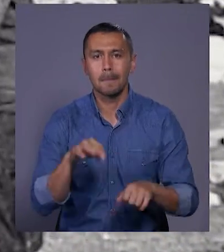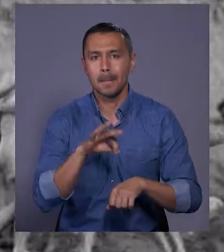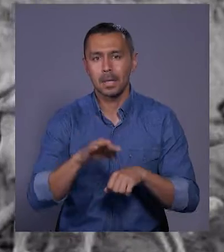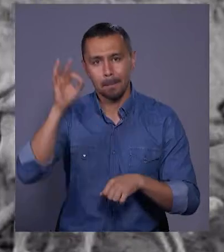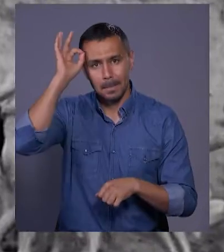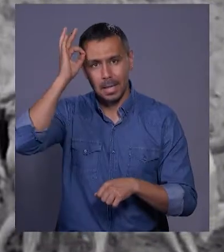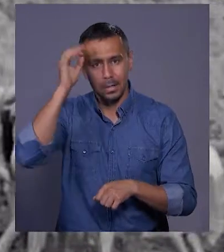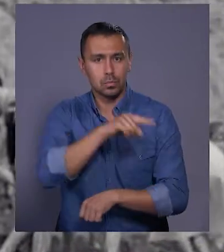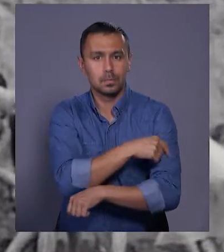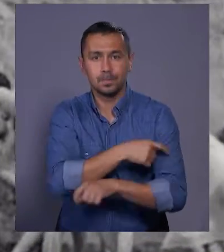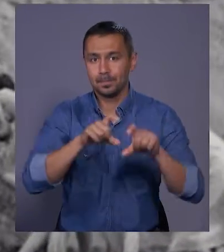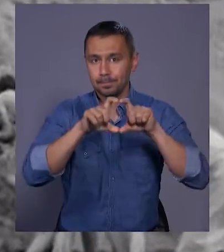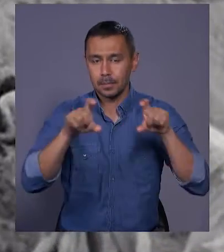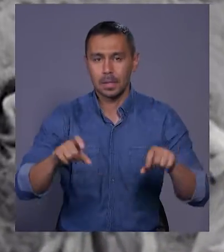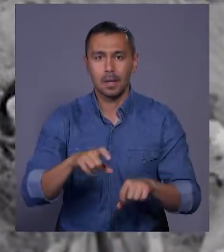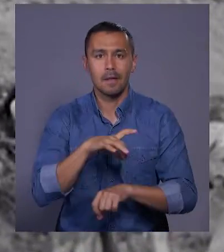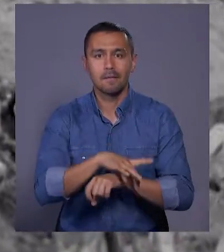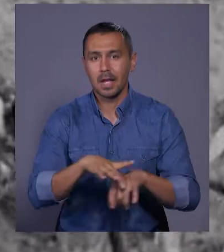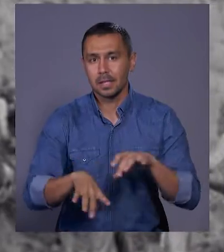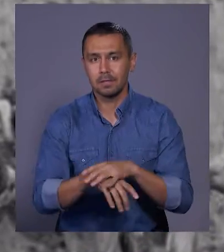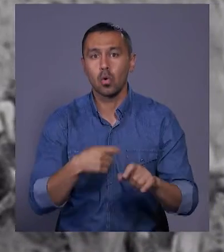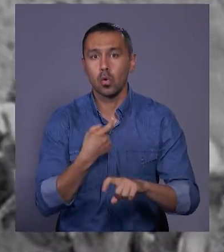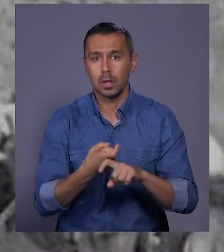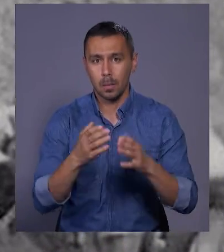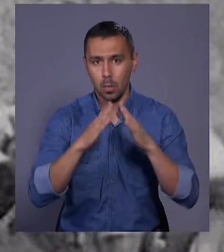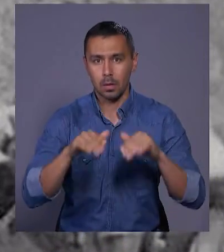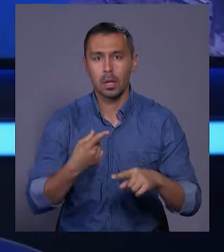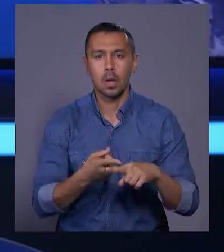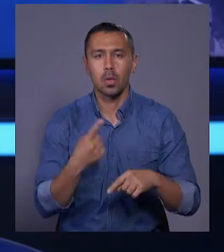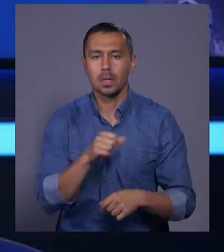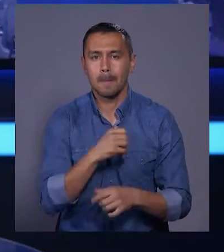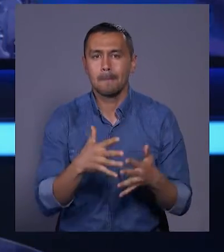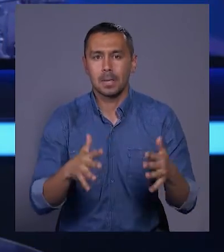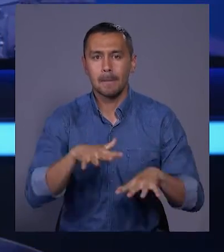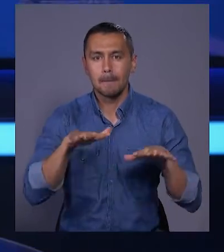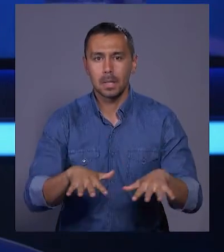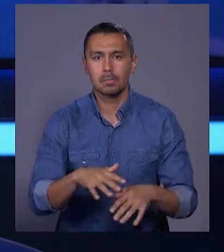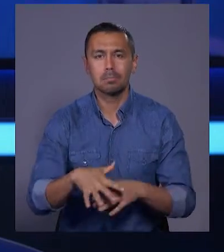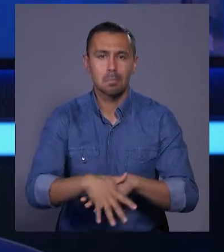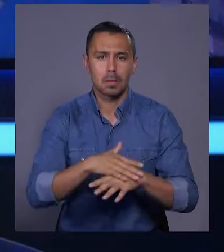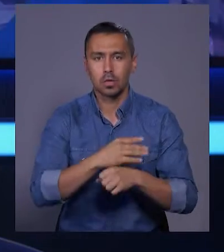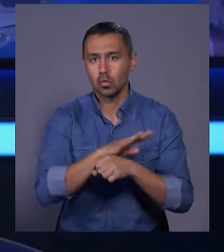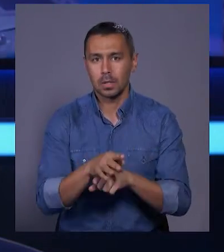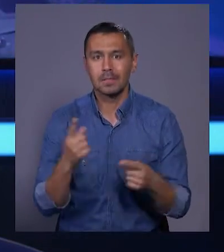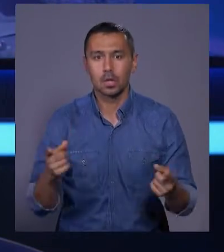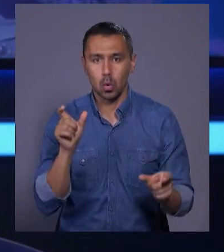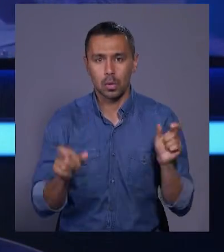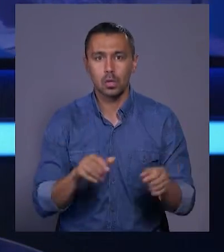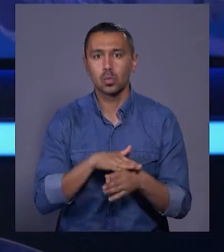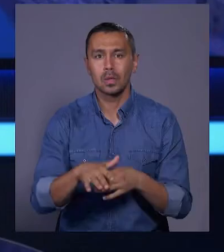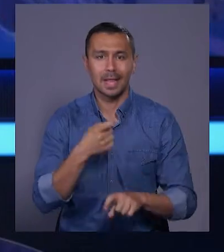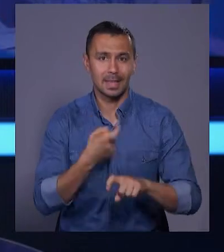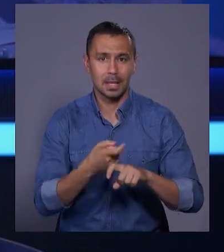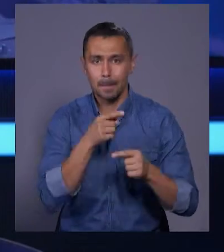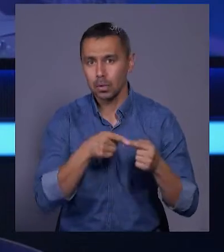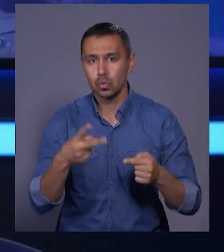психіатричної лікарні, в'язнів, концтабурів. Це одне з найбільших місць масових розстрілів цивільних, скоєних нацистами